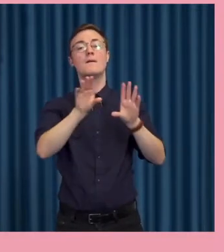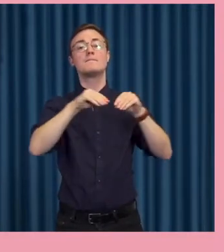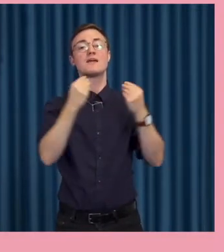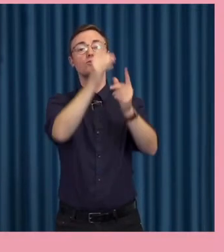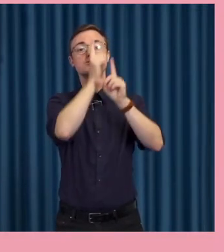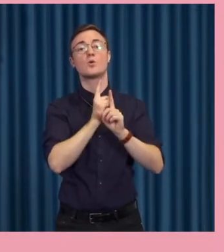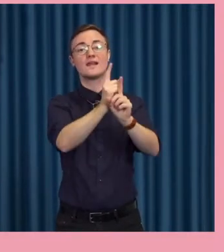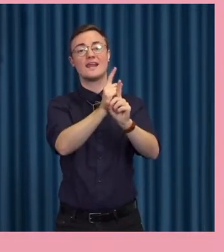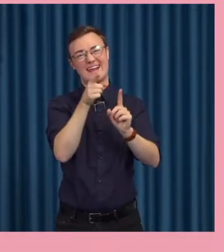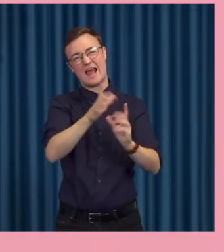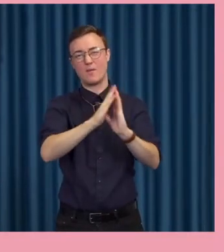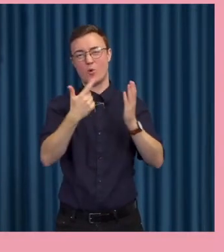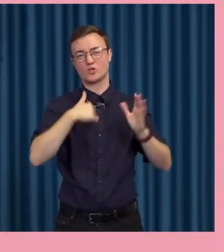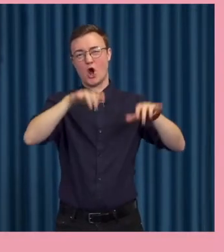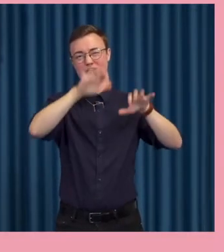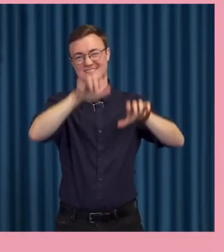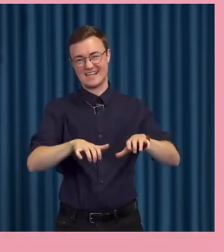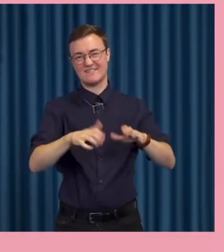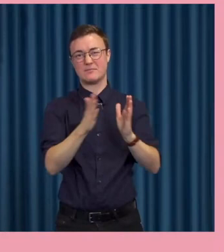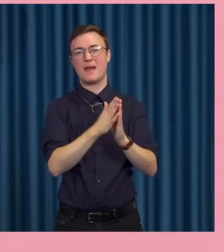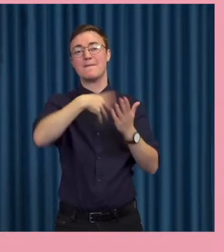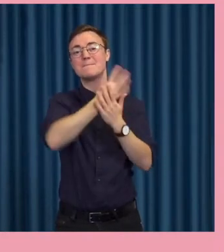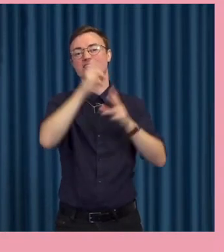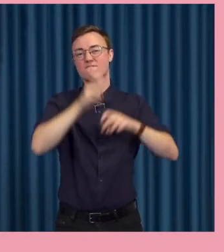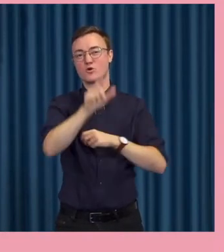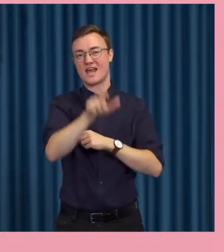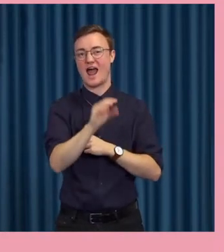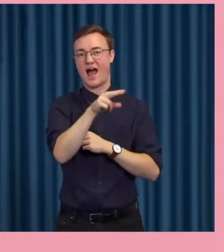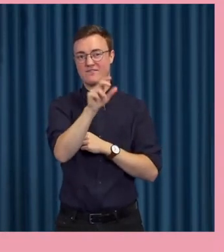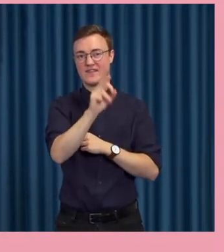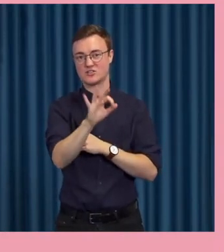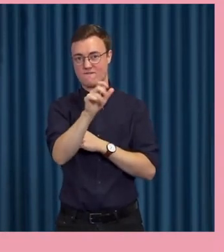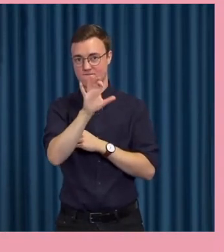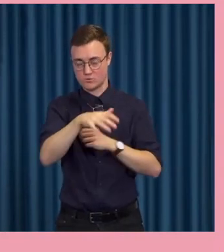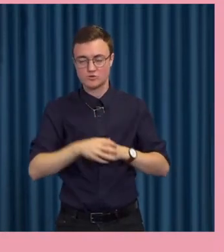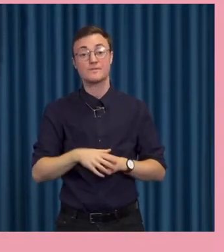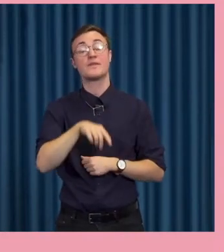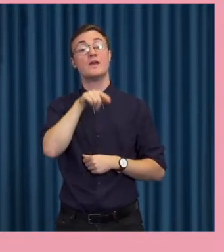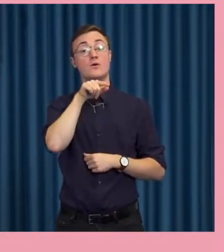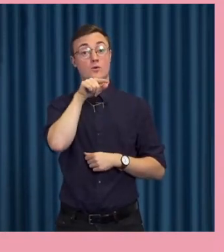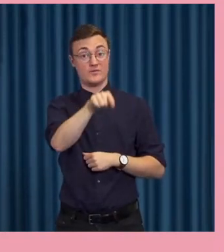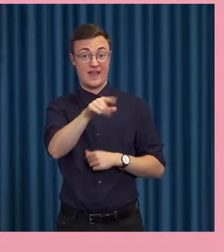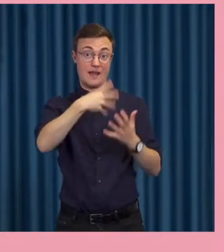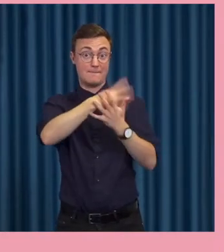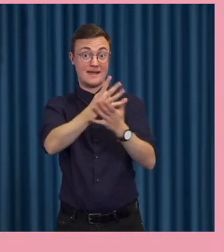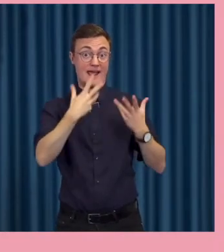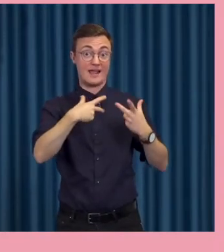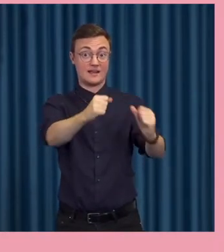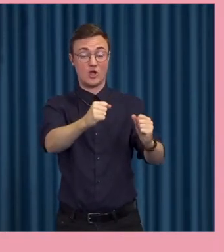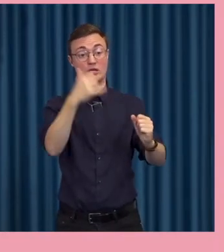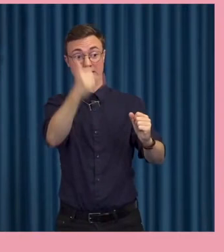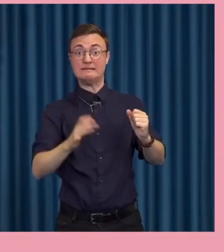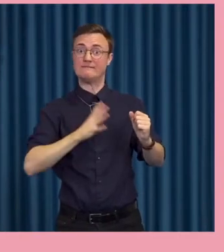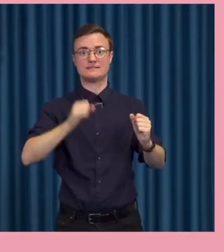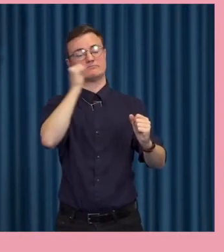medieforskaren Jonas Anders och Schwarz. Och via redaktörer så finns det en god grupp med andra